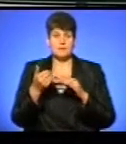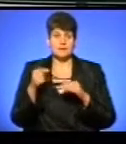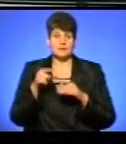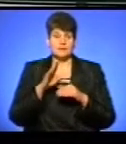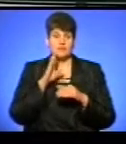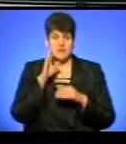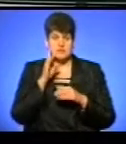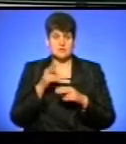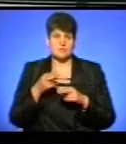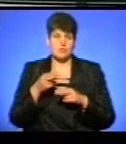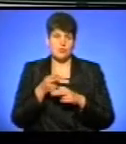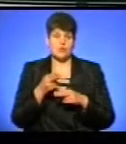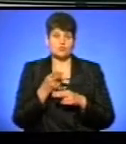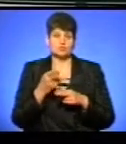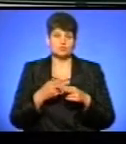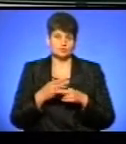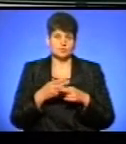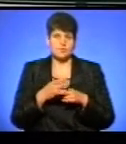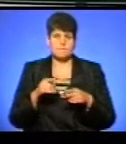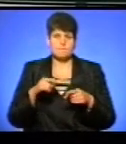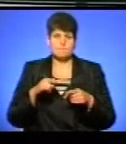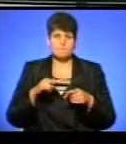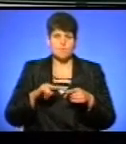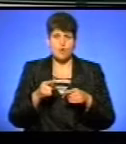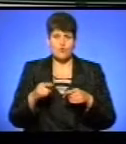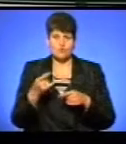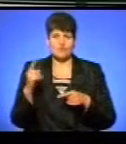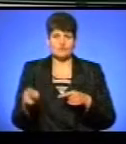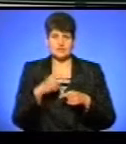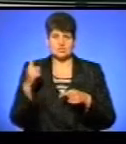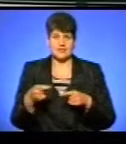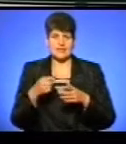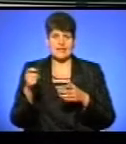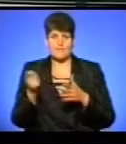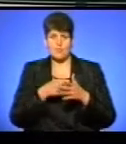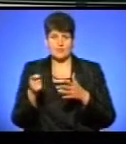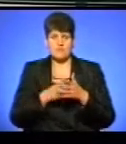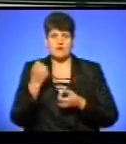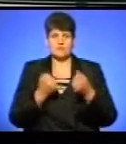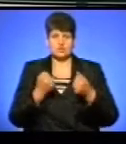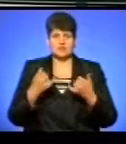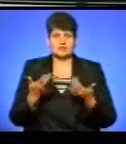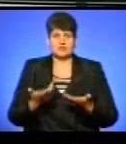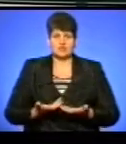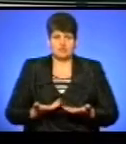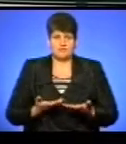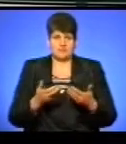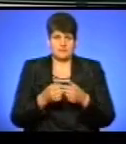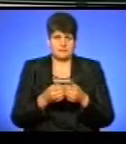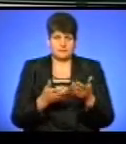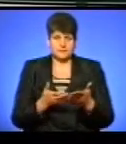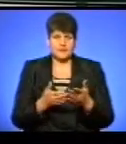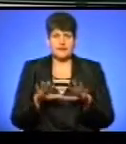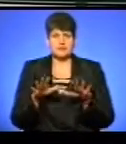сусідам. Проколов шини та подряпав автомобілі біля будинку, якому мешкає, розповіла речниця патрульної поліції області Катерина Басалига.